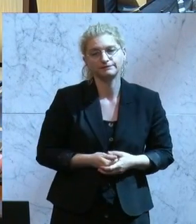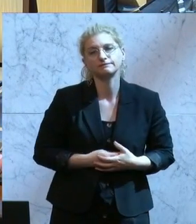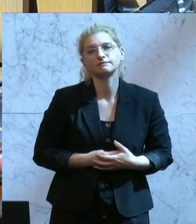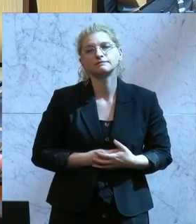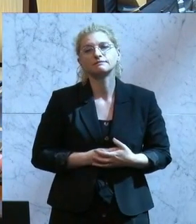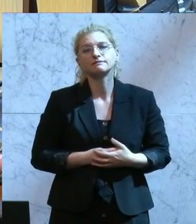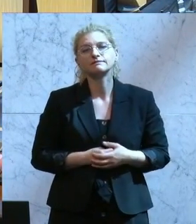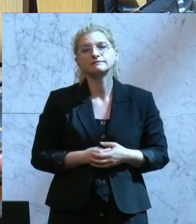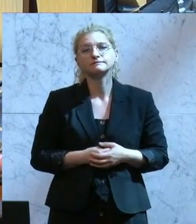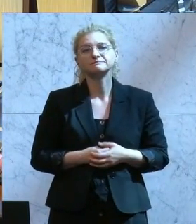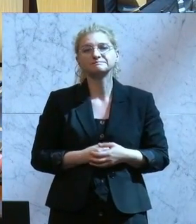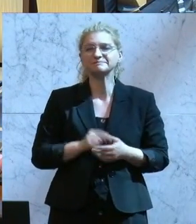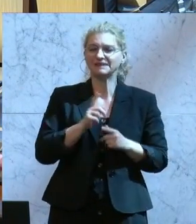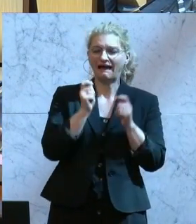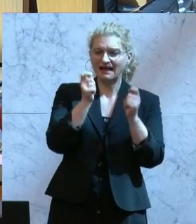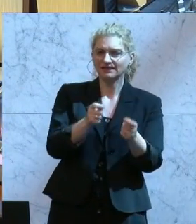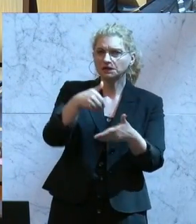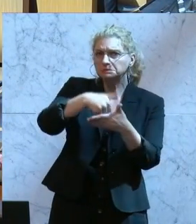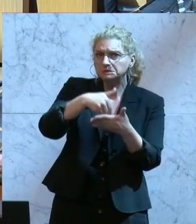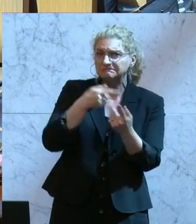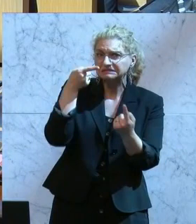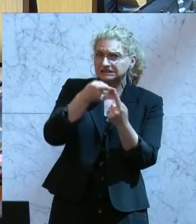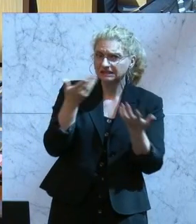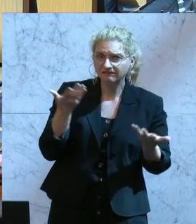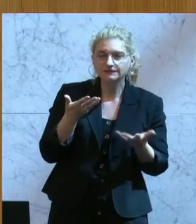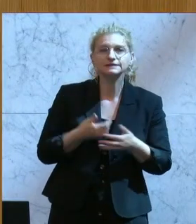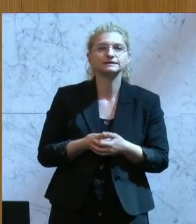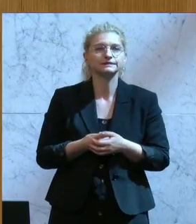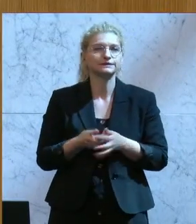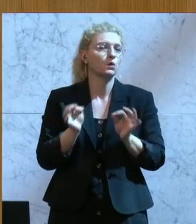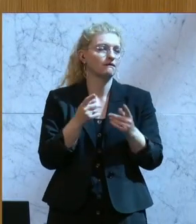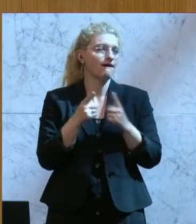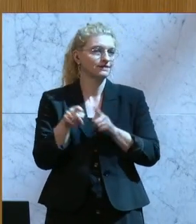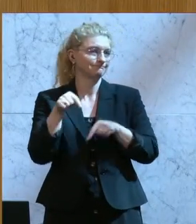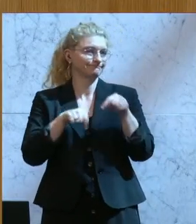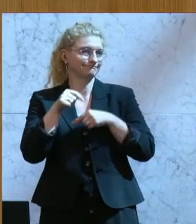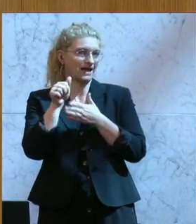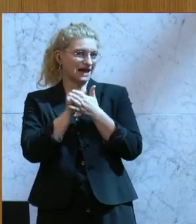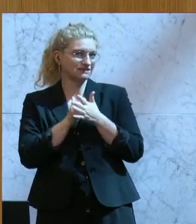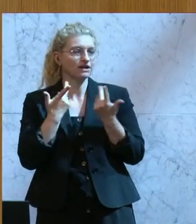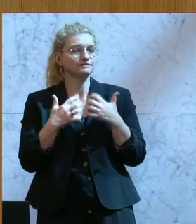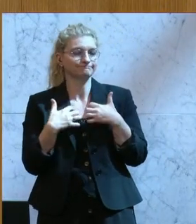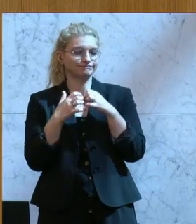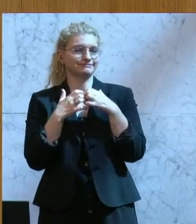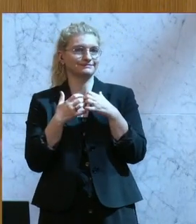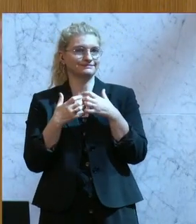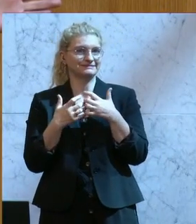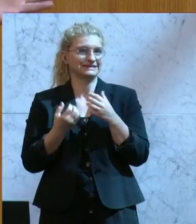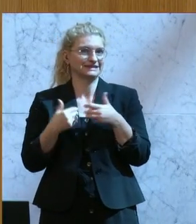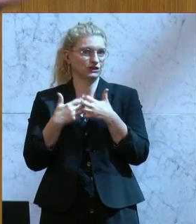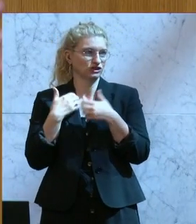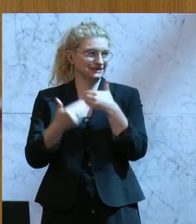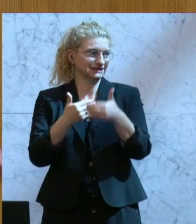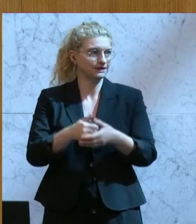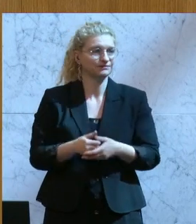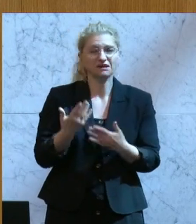Und worauf zielt dieser Antrag ab? Oder beginnen wir damit auch mit der Entstehungsgeschichte? Es hat vor längerer